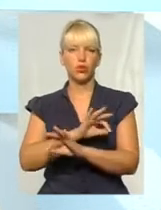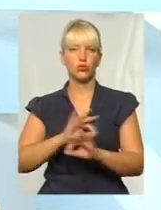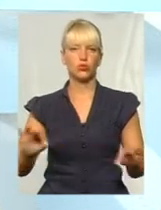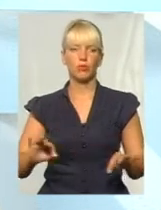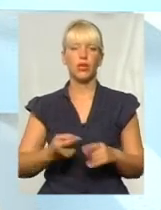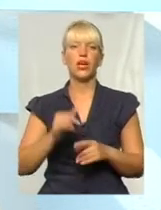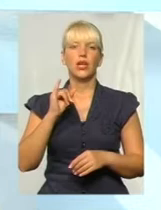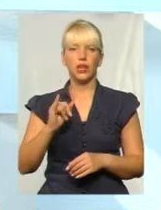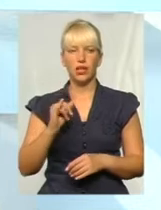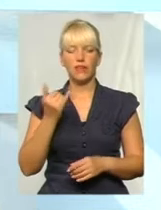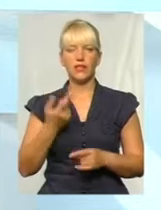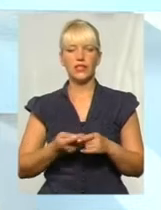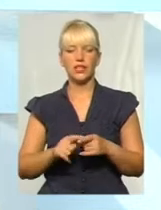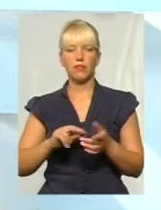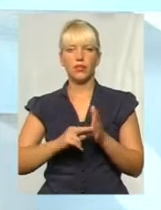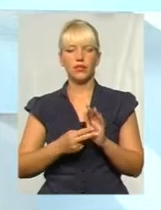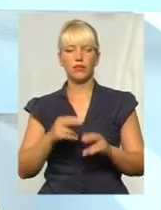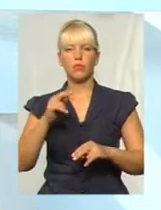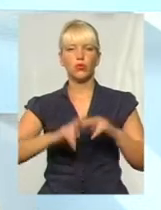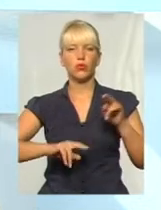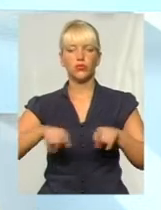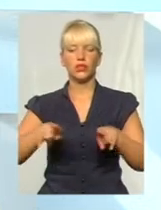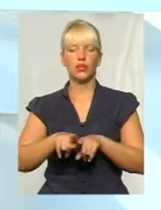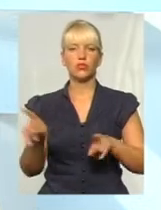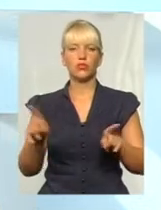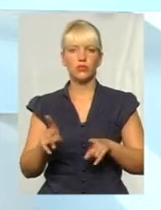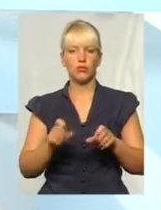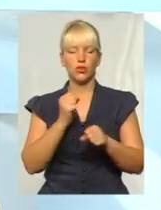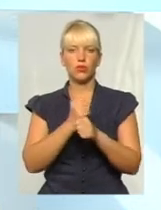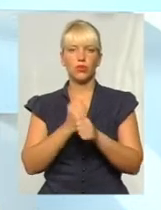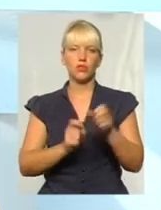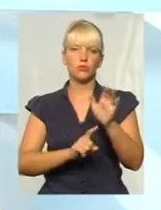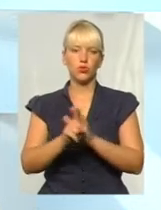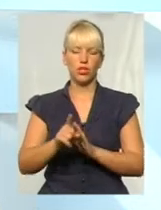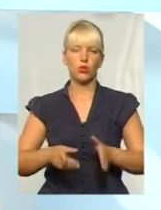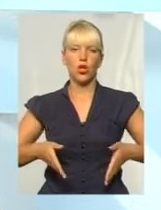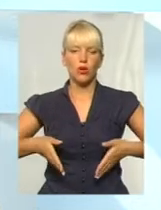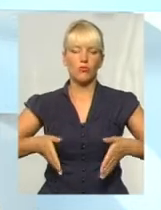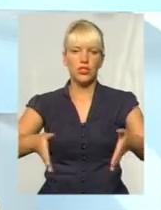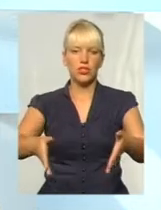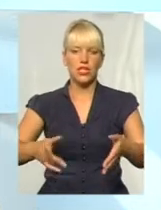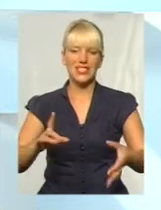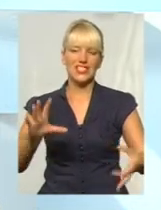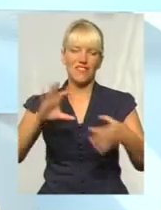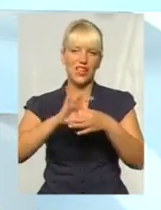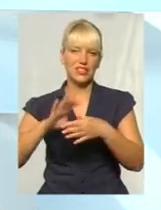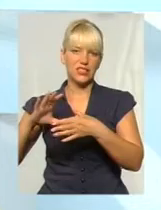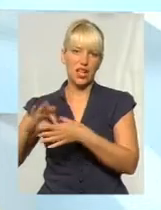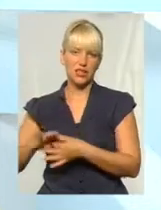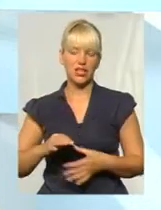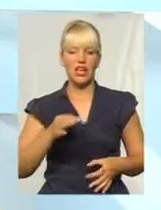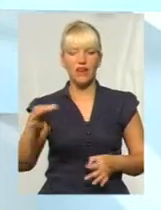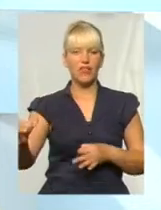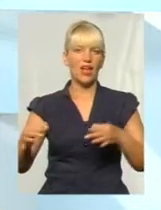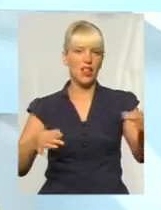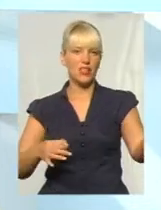він таким чином побудований, щоб зробити спочатку магістралі, тобто зв'язати віддалені райони з центром, а